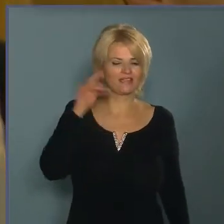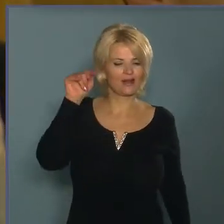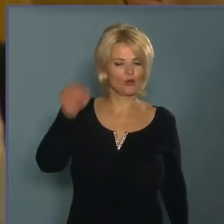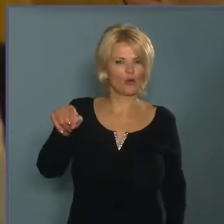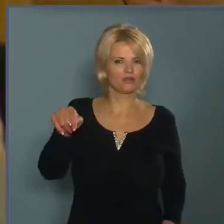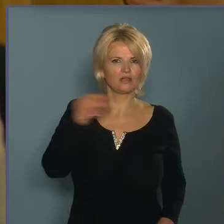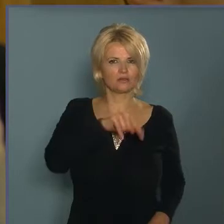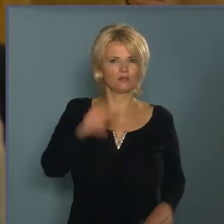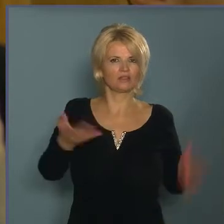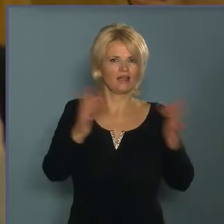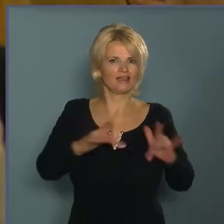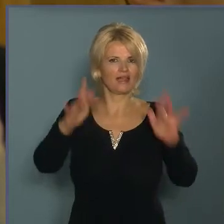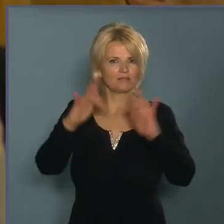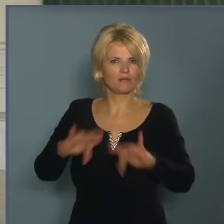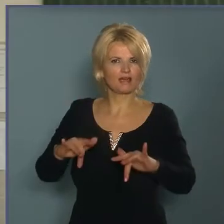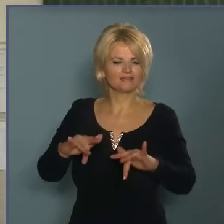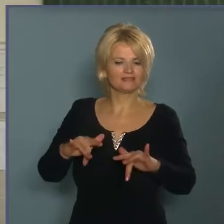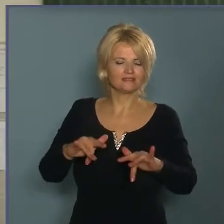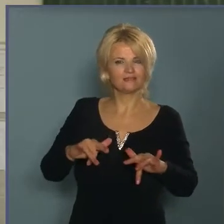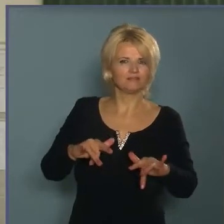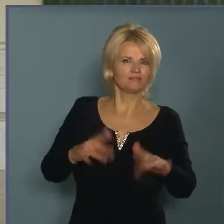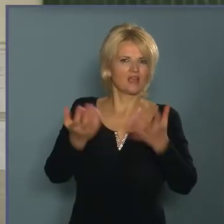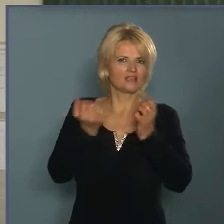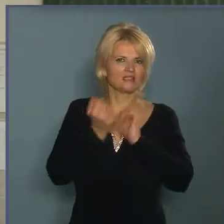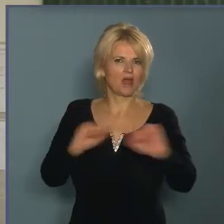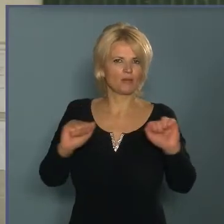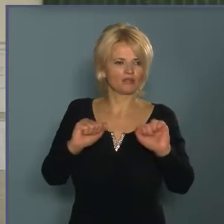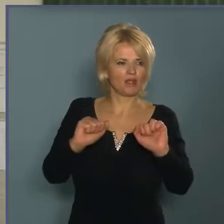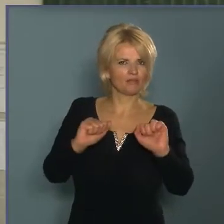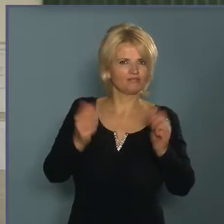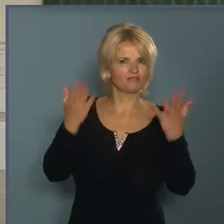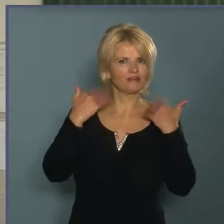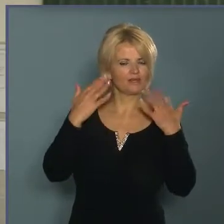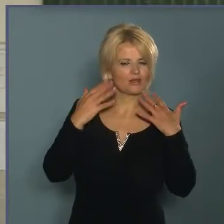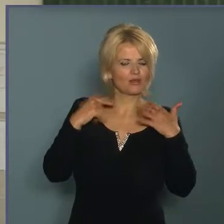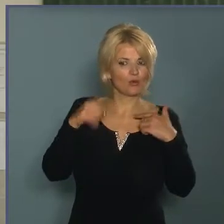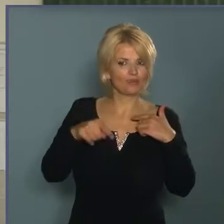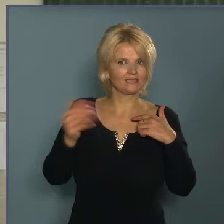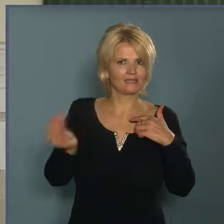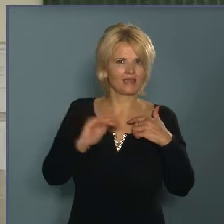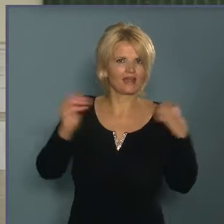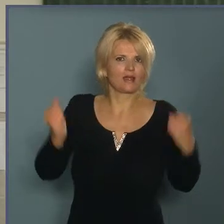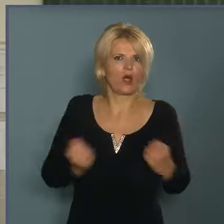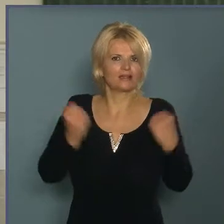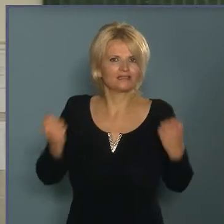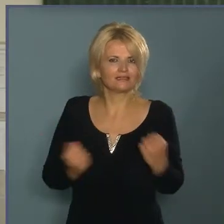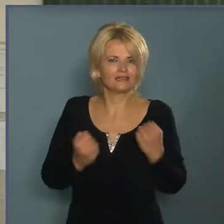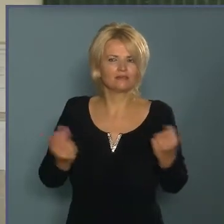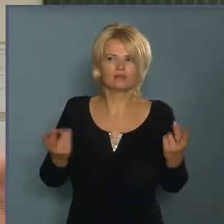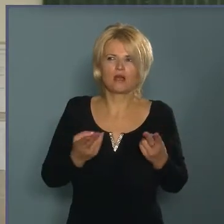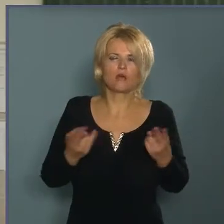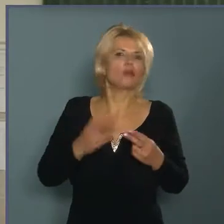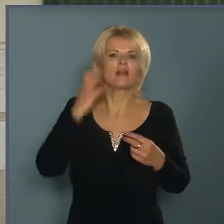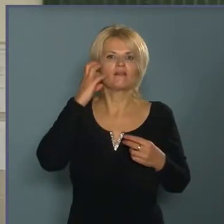azokban a helyekben, ahol kicsit szabadabb a légkör. Ott a gyerekek nagyon aktívak, ott, ahol pedig